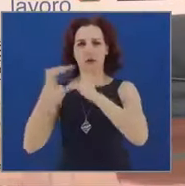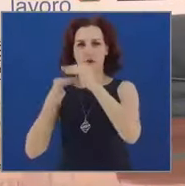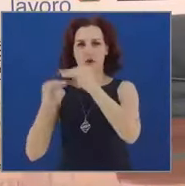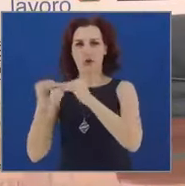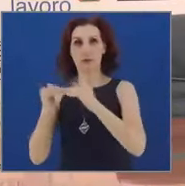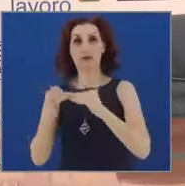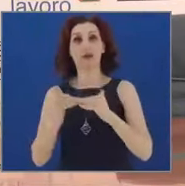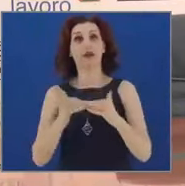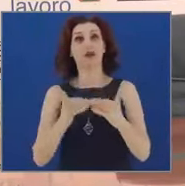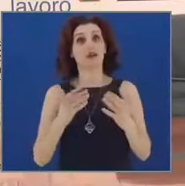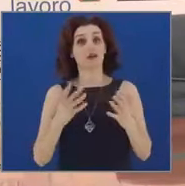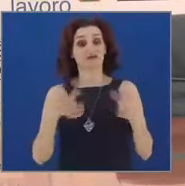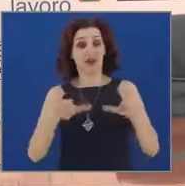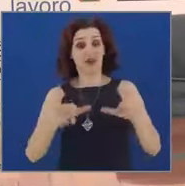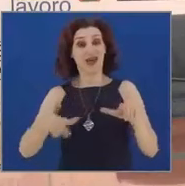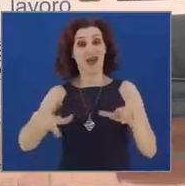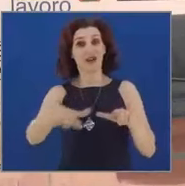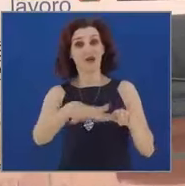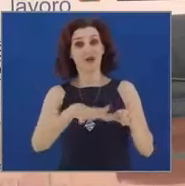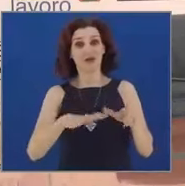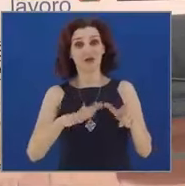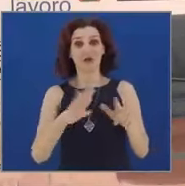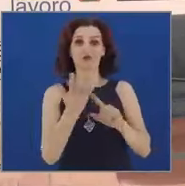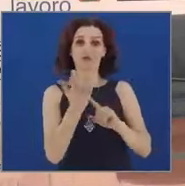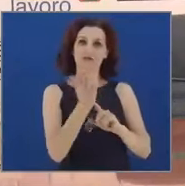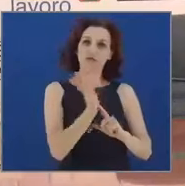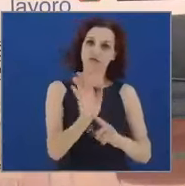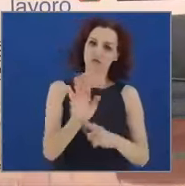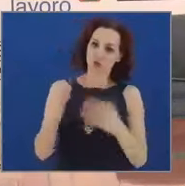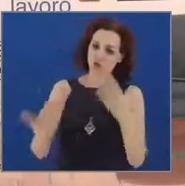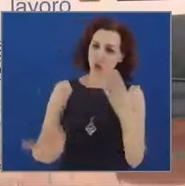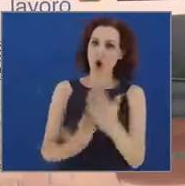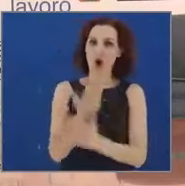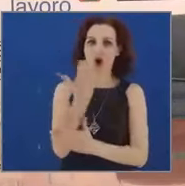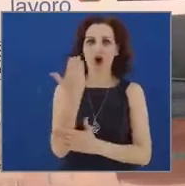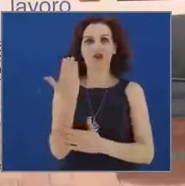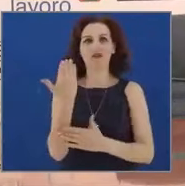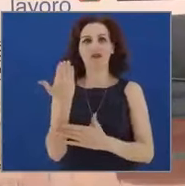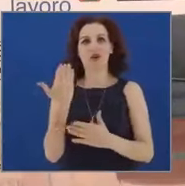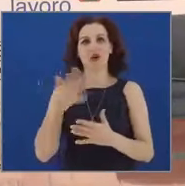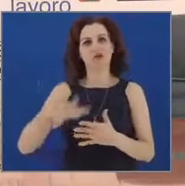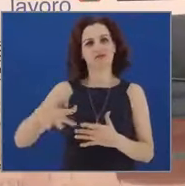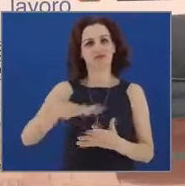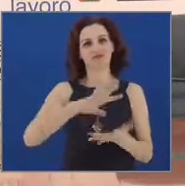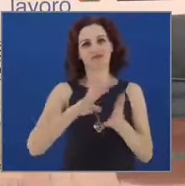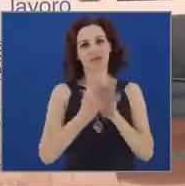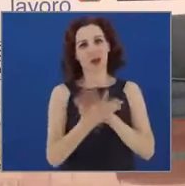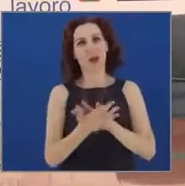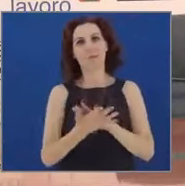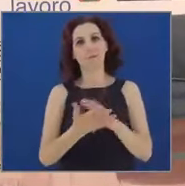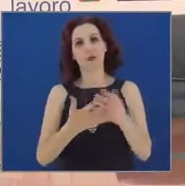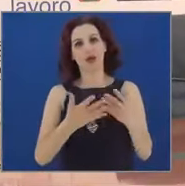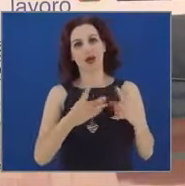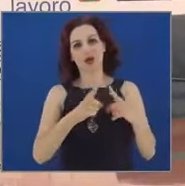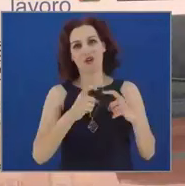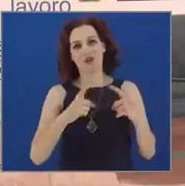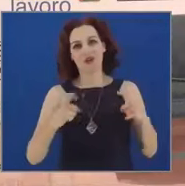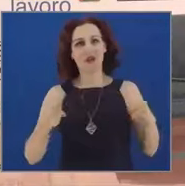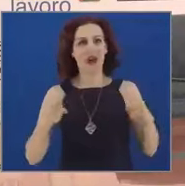volto e gli strumenti attraverso il quale attuarlo attraverso le